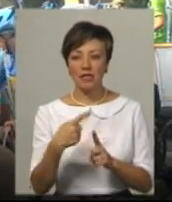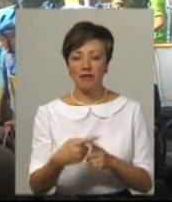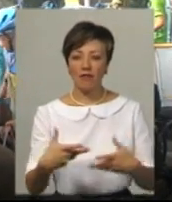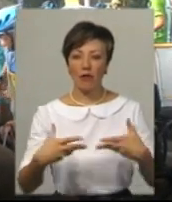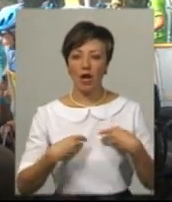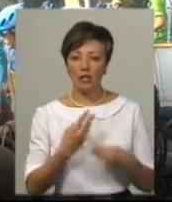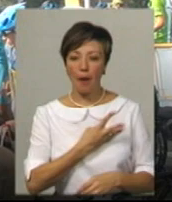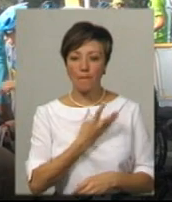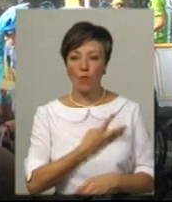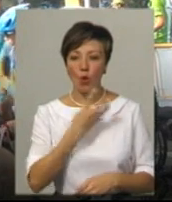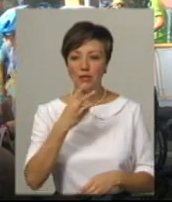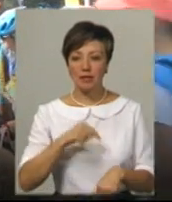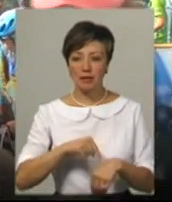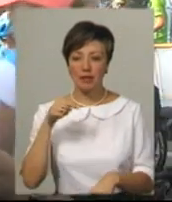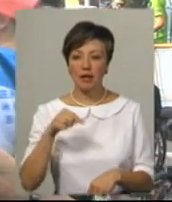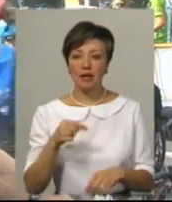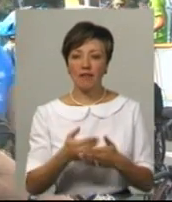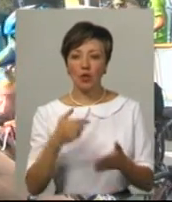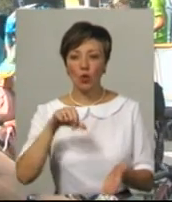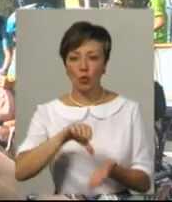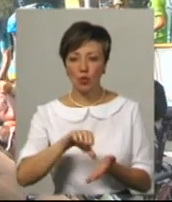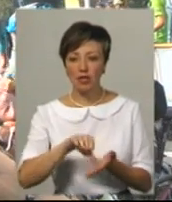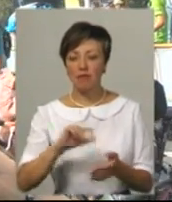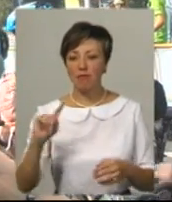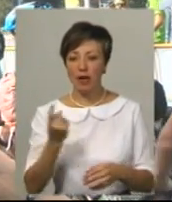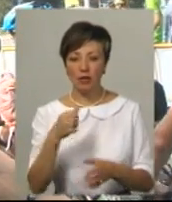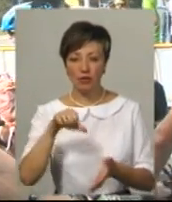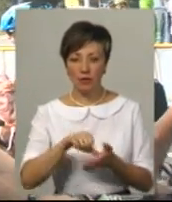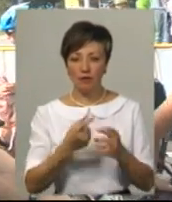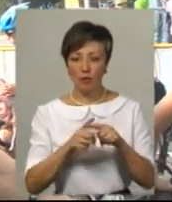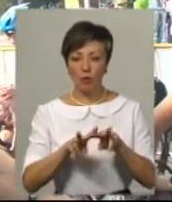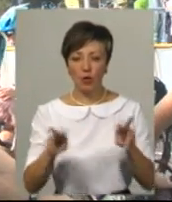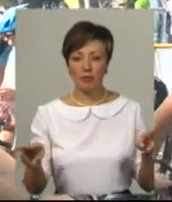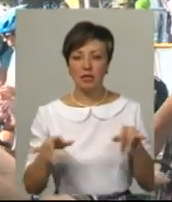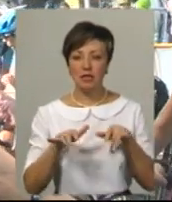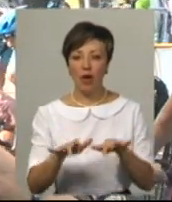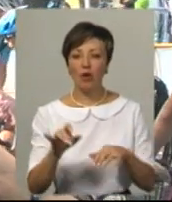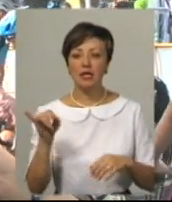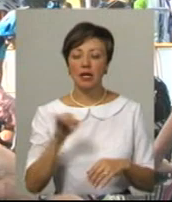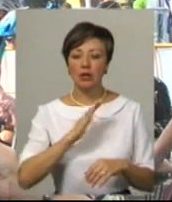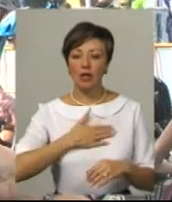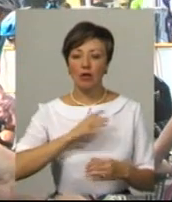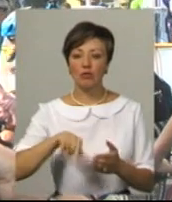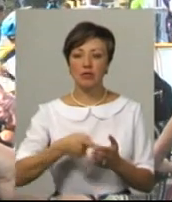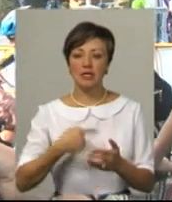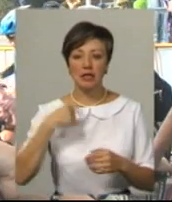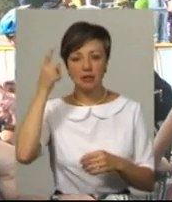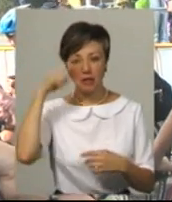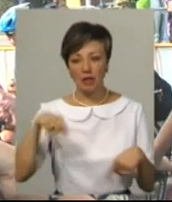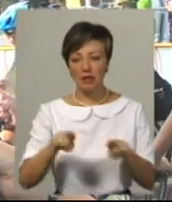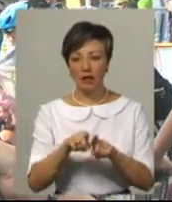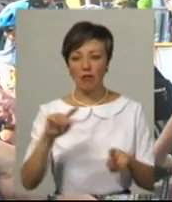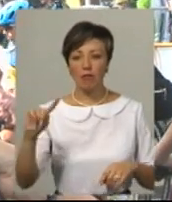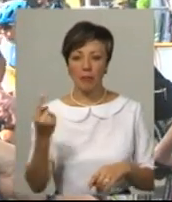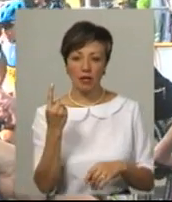емоції, адреналін від участі, звичайно, тому що я вперше приймаю участь у подібних заходах, і у нашому місті, наскільки я знаю, це також